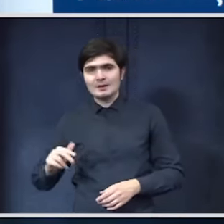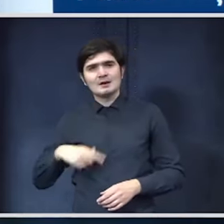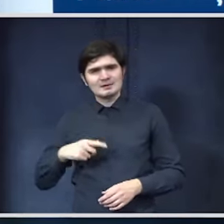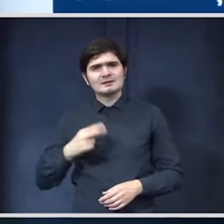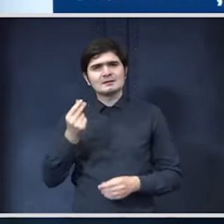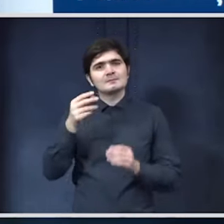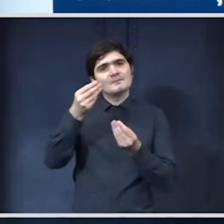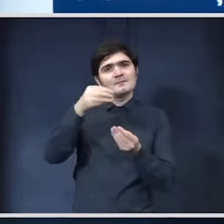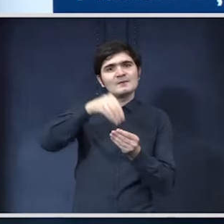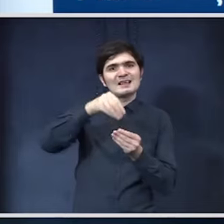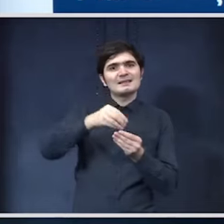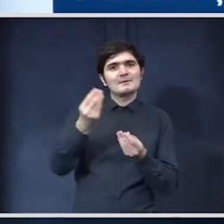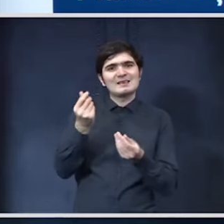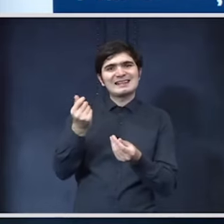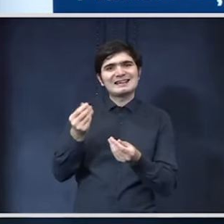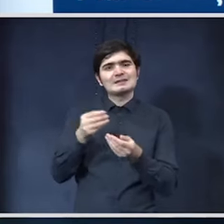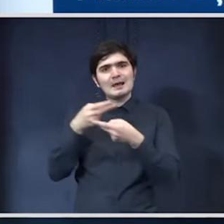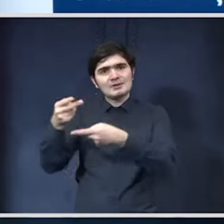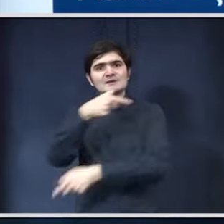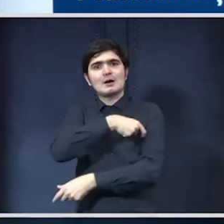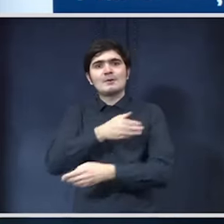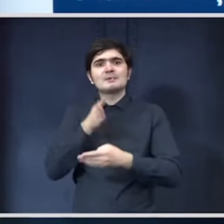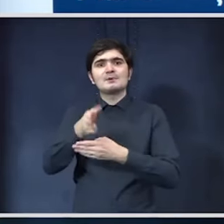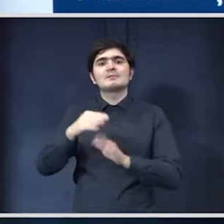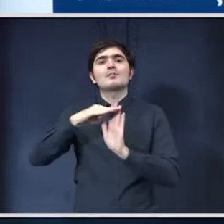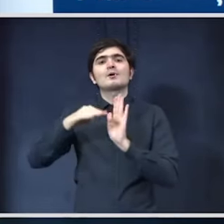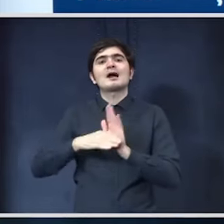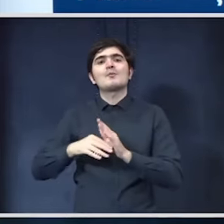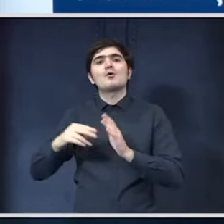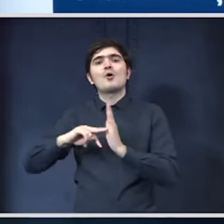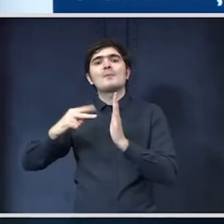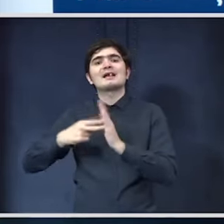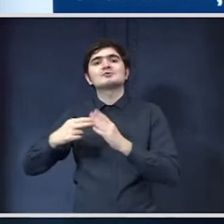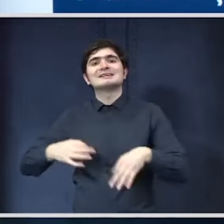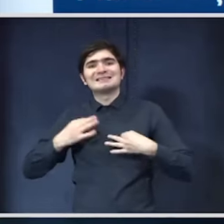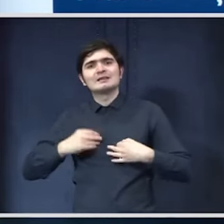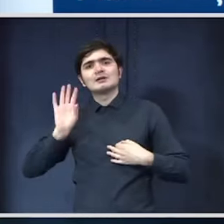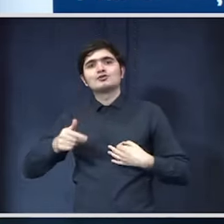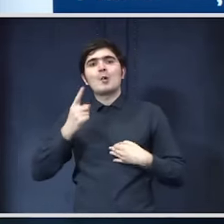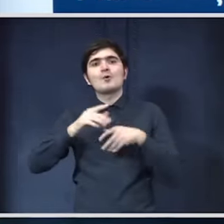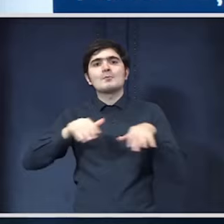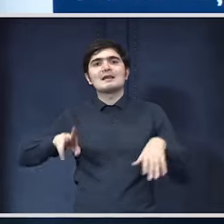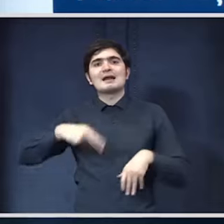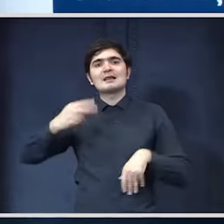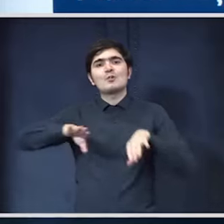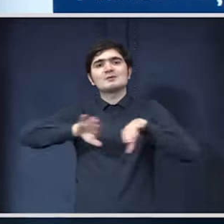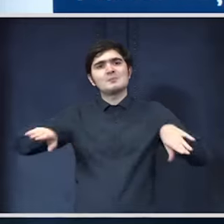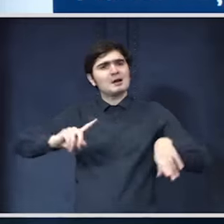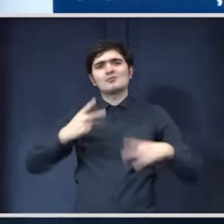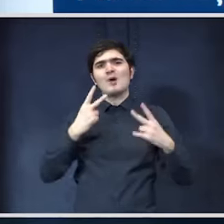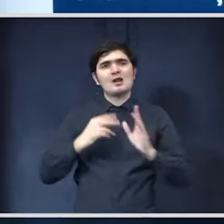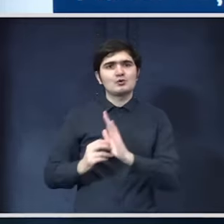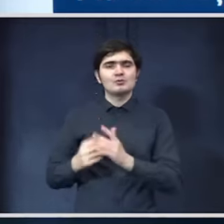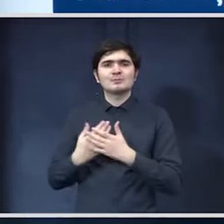finanțate sunt prinse la finanțare trimise la comisie prin program operațional sănătate au un miliard de euro a lor separat pentru că acolo